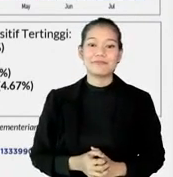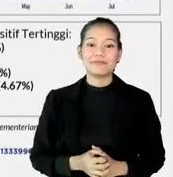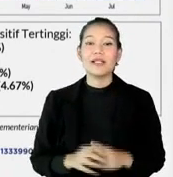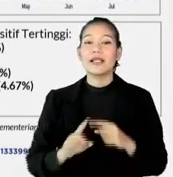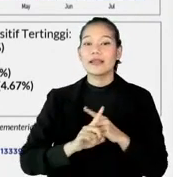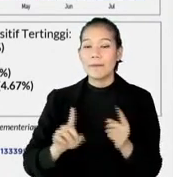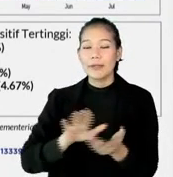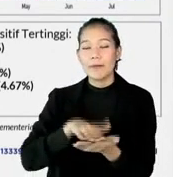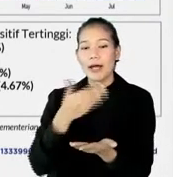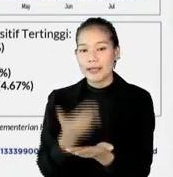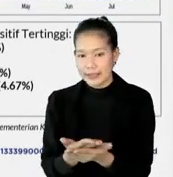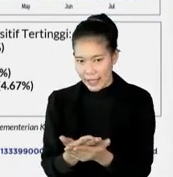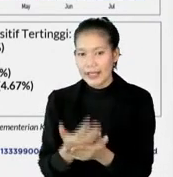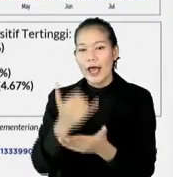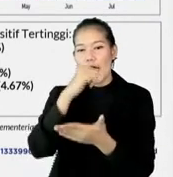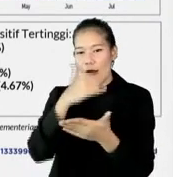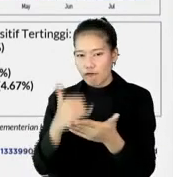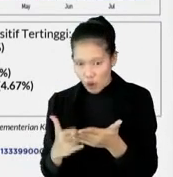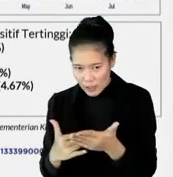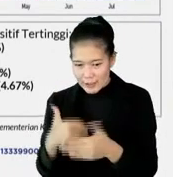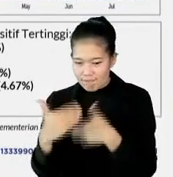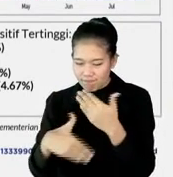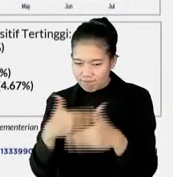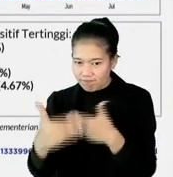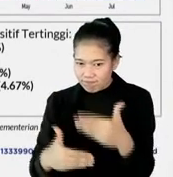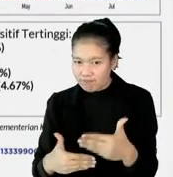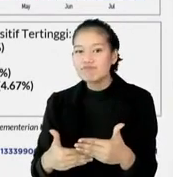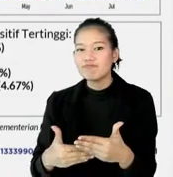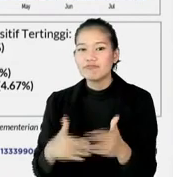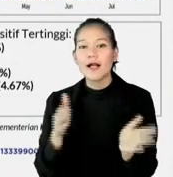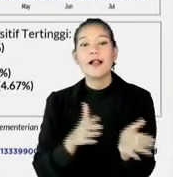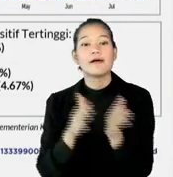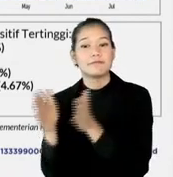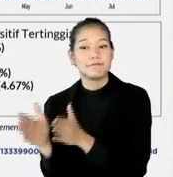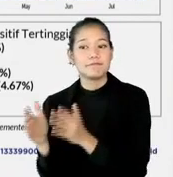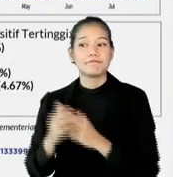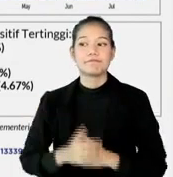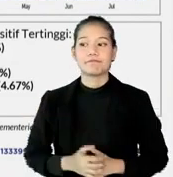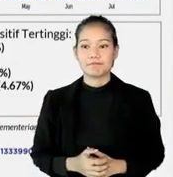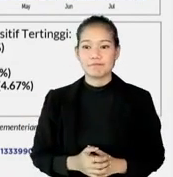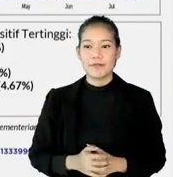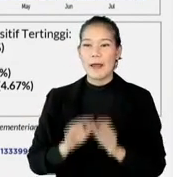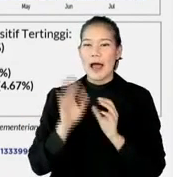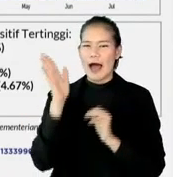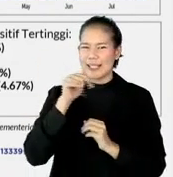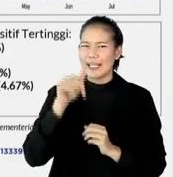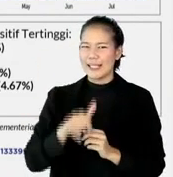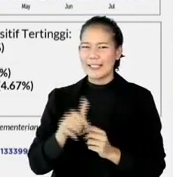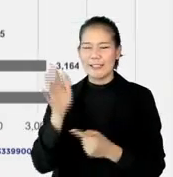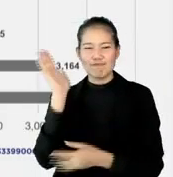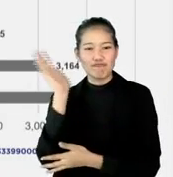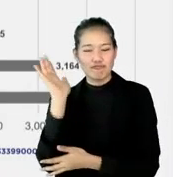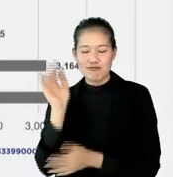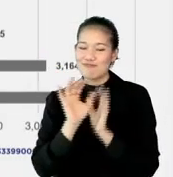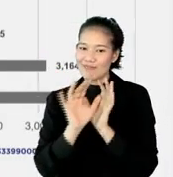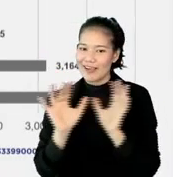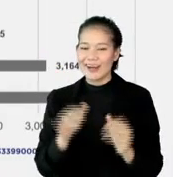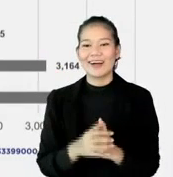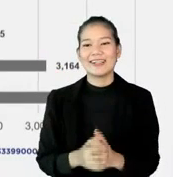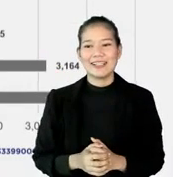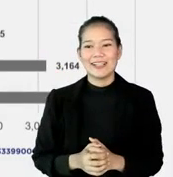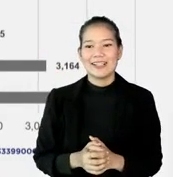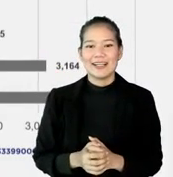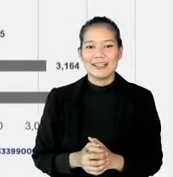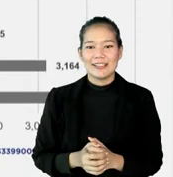Tapi kematian kita evaluasi lagi secara pekanan. Kita next slide selanjutnya. Slide-nya agak banyak hari ini. Jadi mungkin